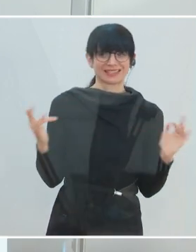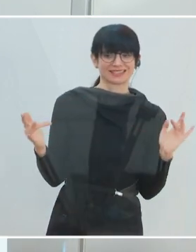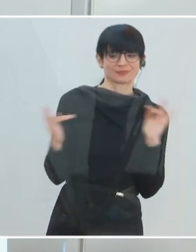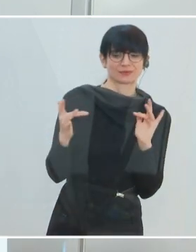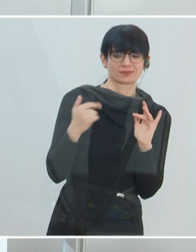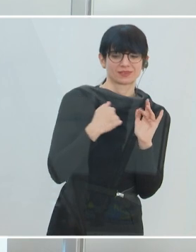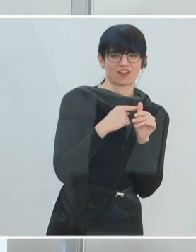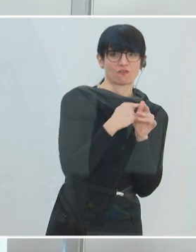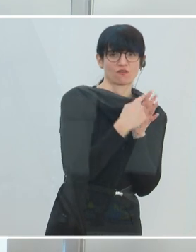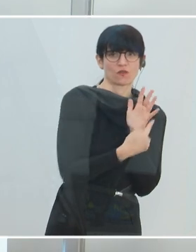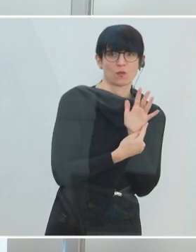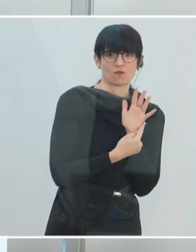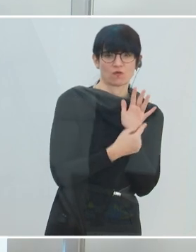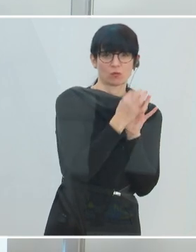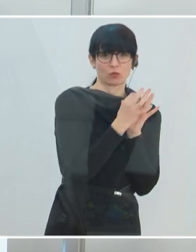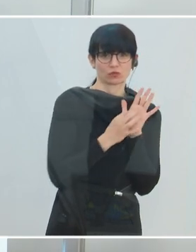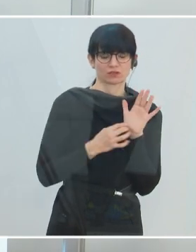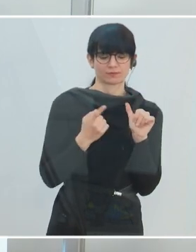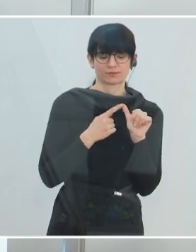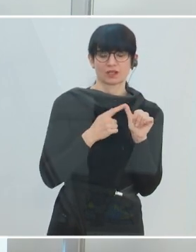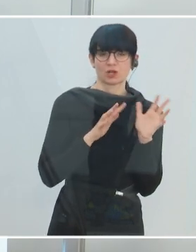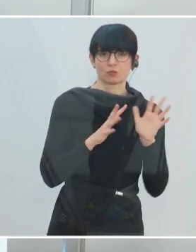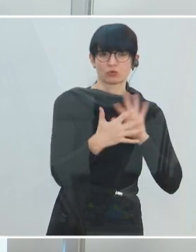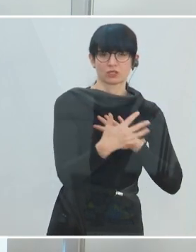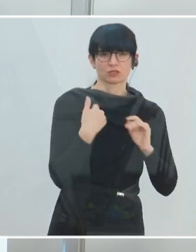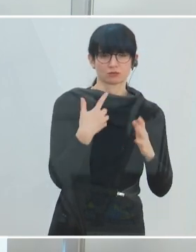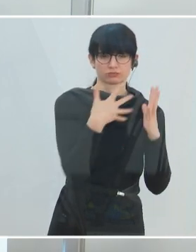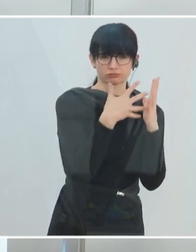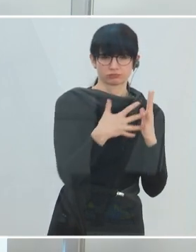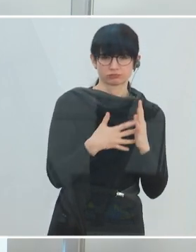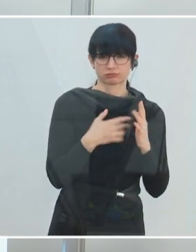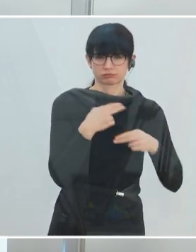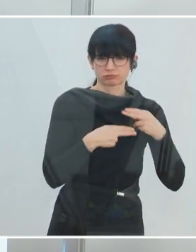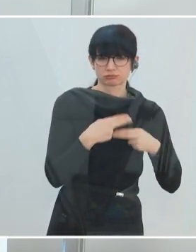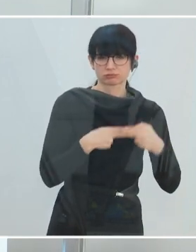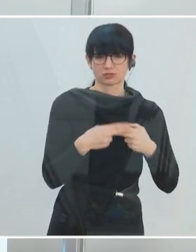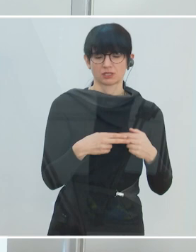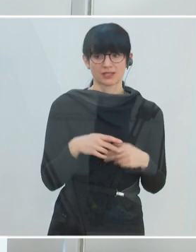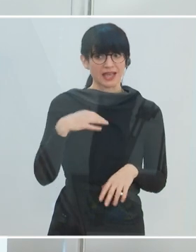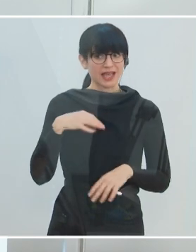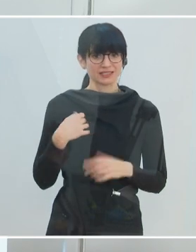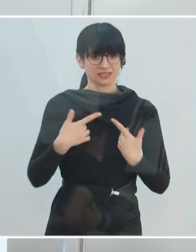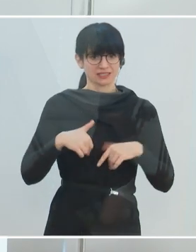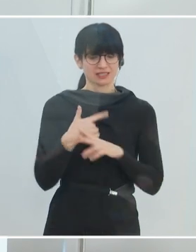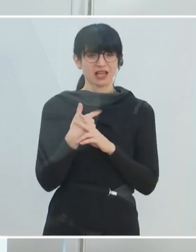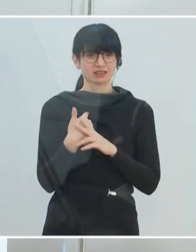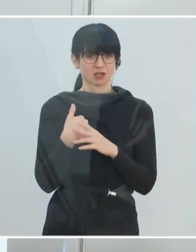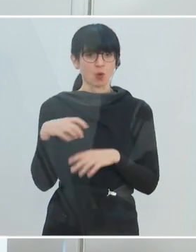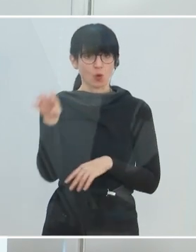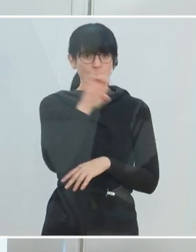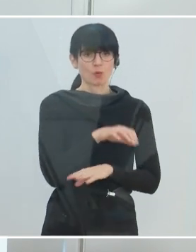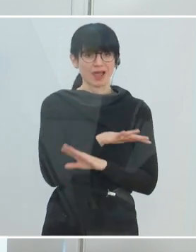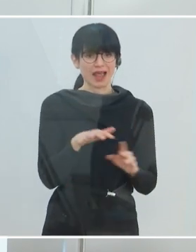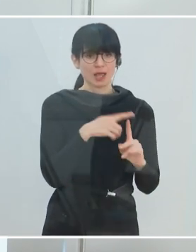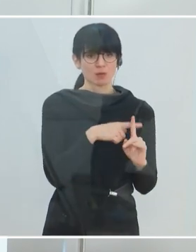Ich wiederhole es noch einmal ganz kurz. Wir kontrollieren die Mutationen sehr intensiv in Österreich, einziges Land in Europa, das derzeit alle